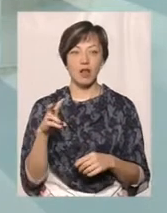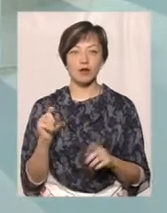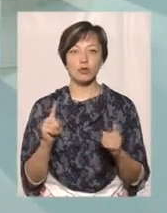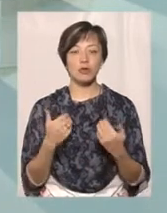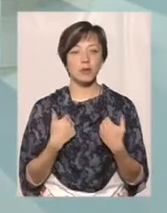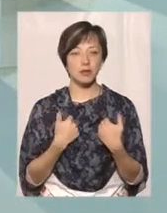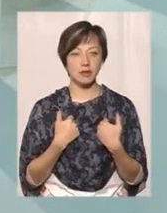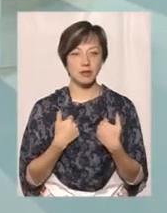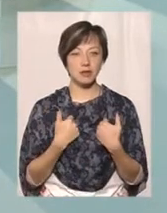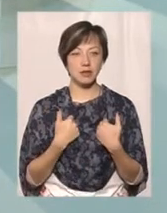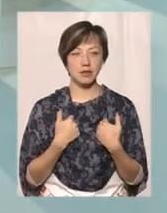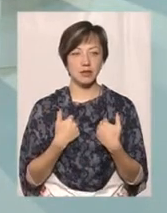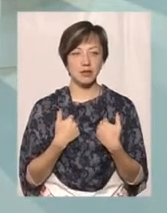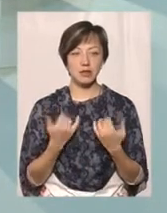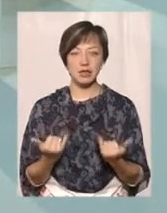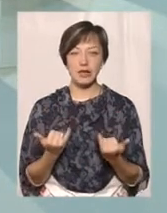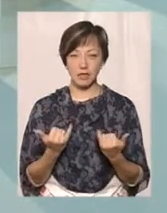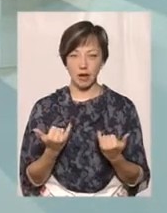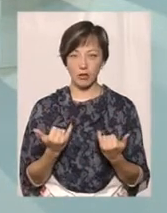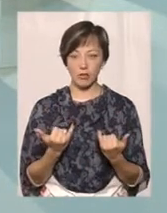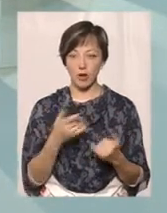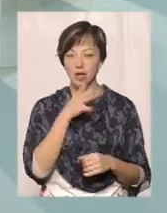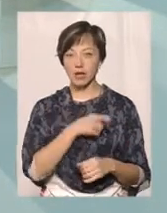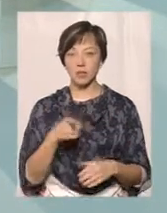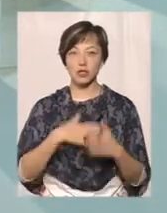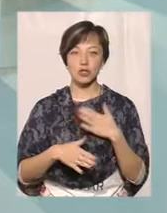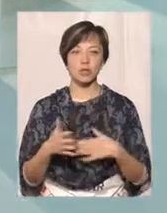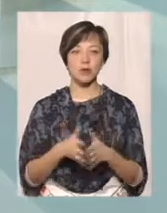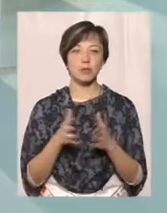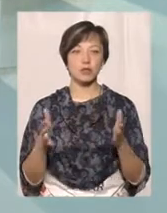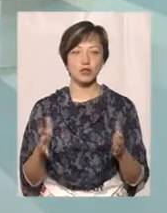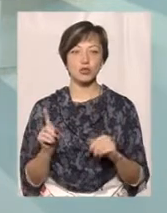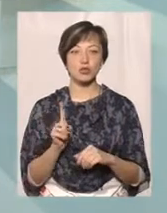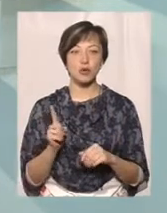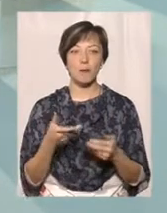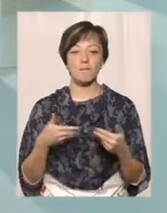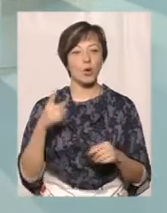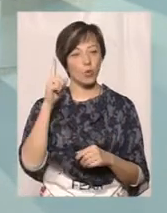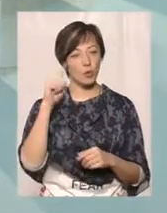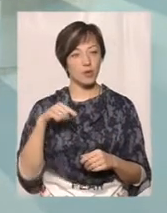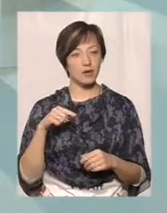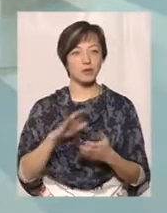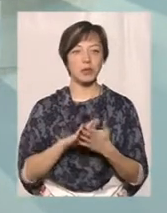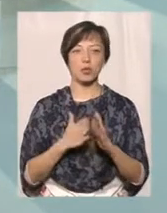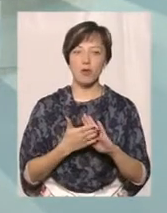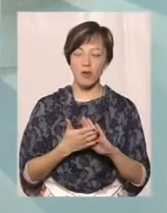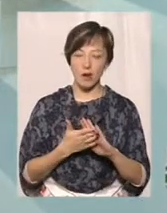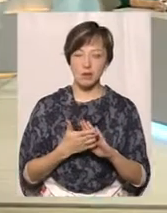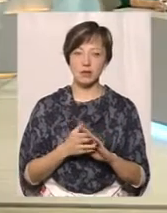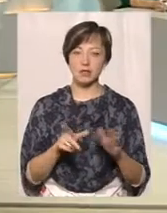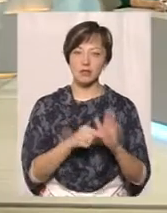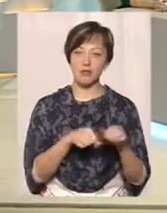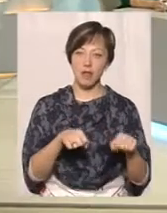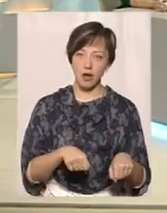мене на даному етапі тішить, саме більше, що ми вміємо домовлятися як з